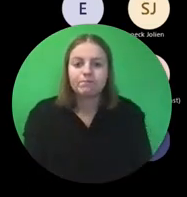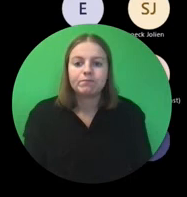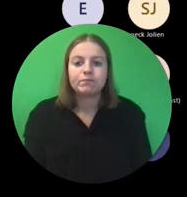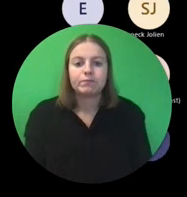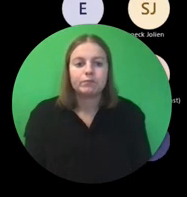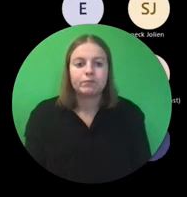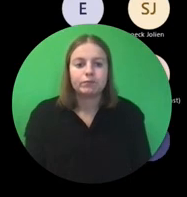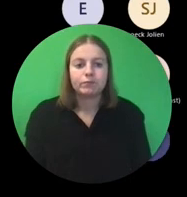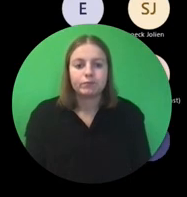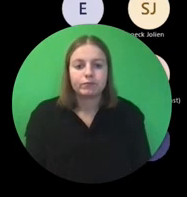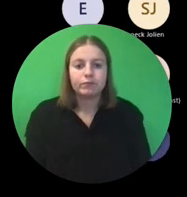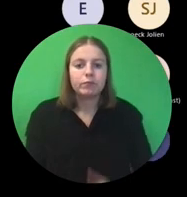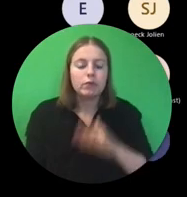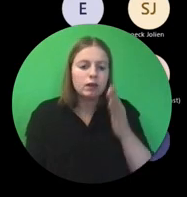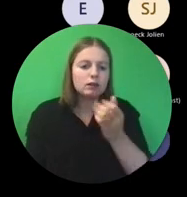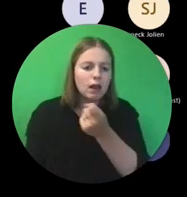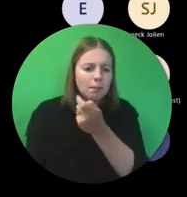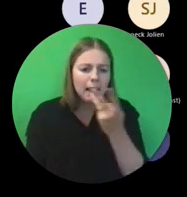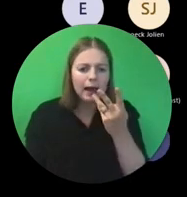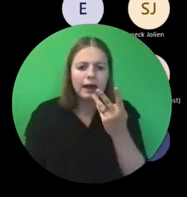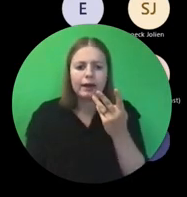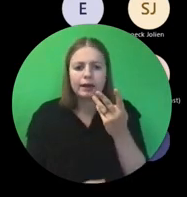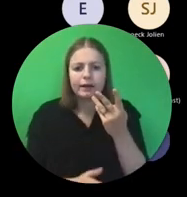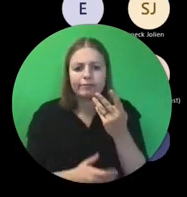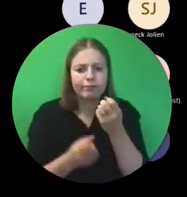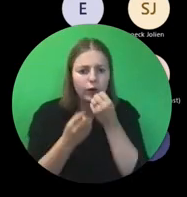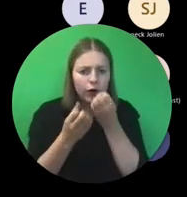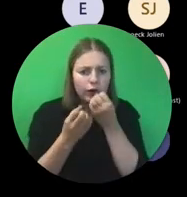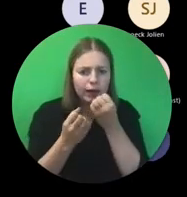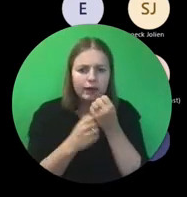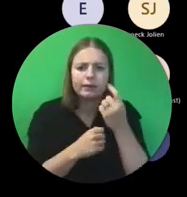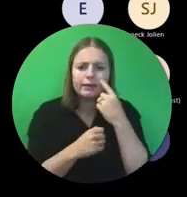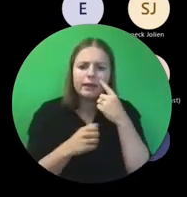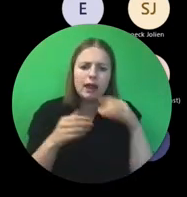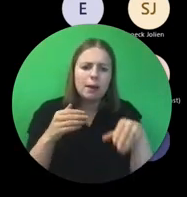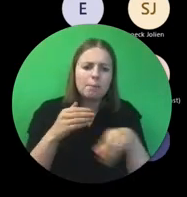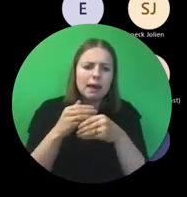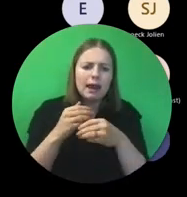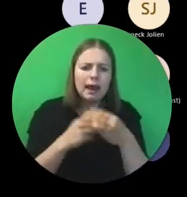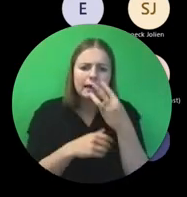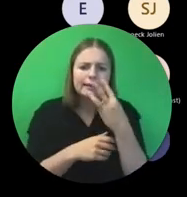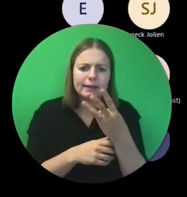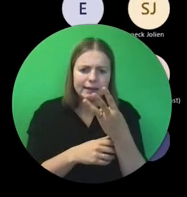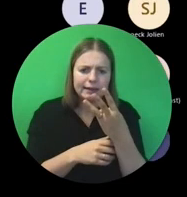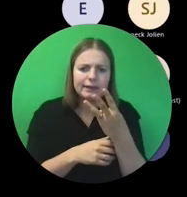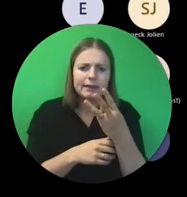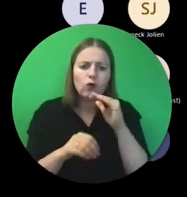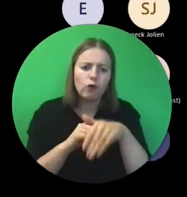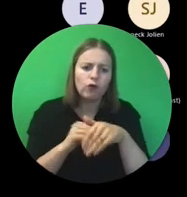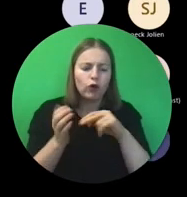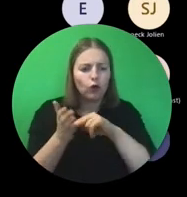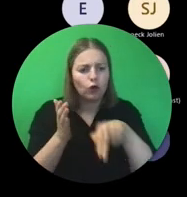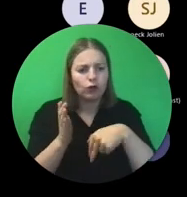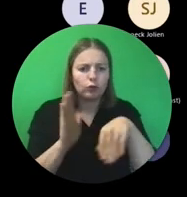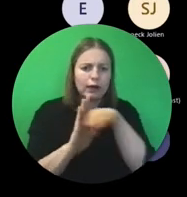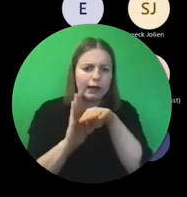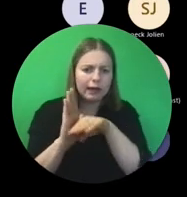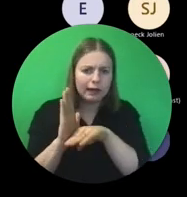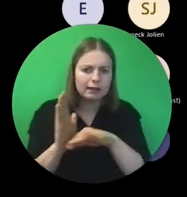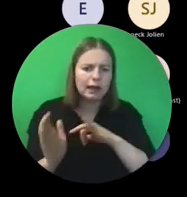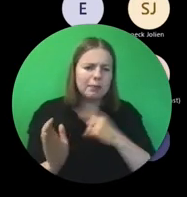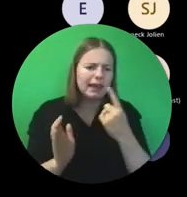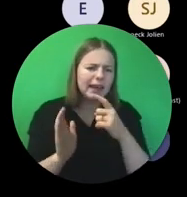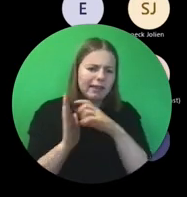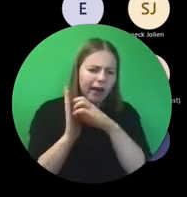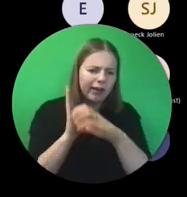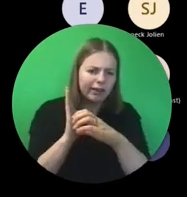Ik ga er een paar dingen uitpikken. Dus in bijlage drie rond die financiële en contractuele regels, staat er een artikel